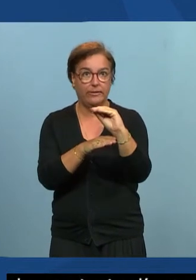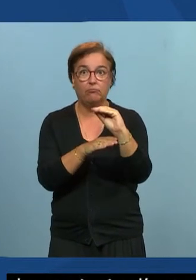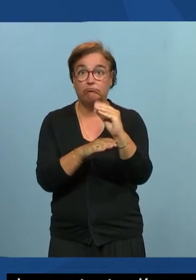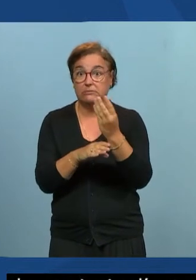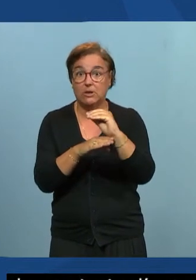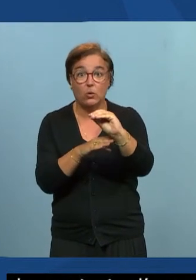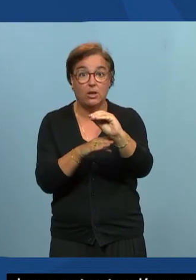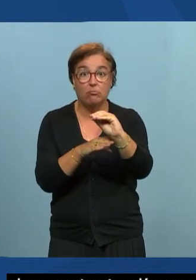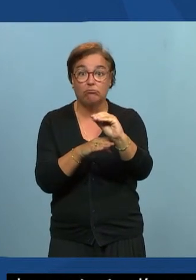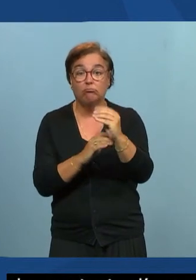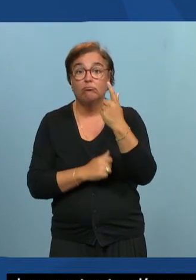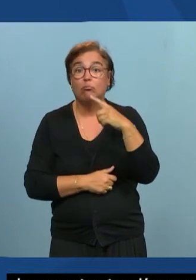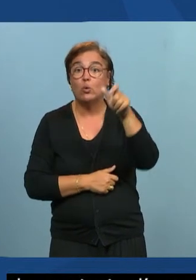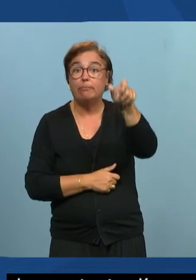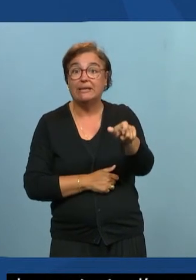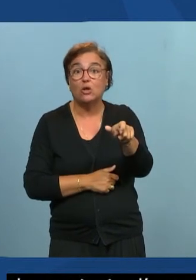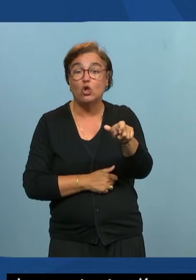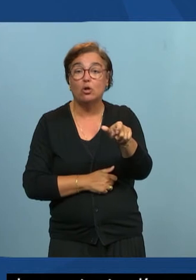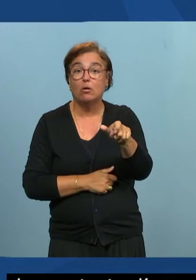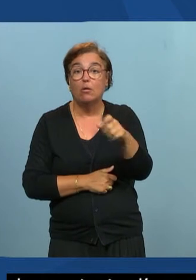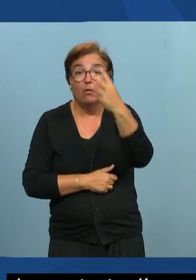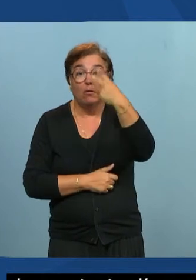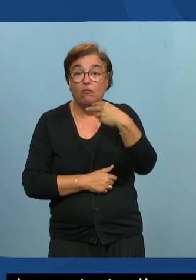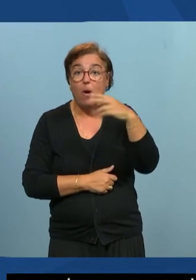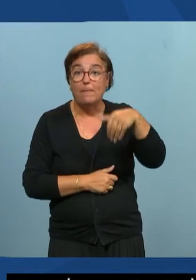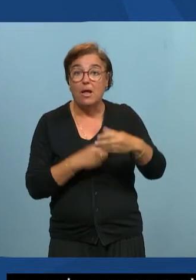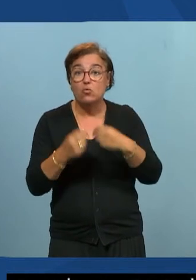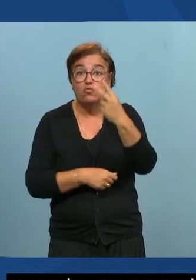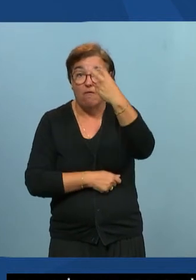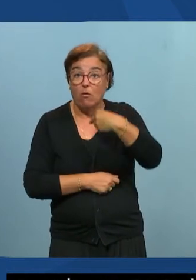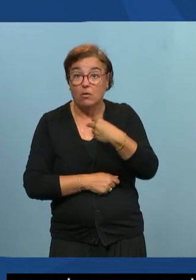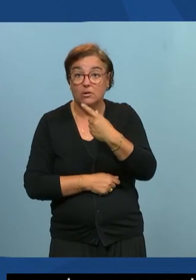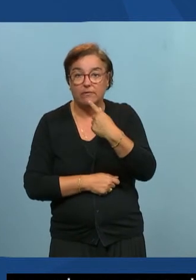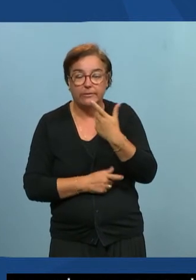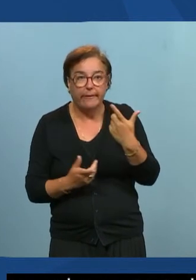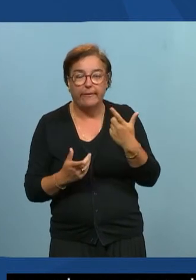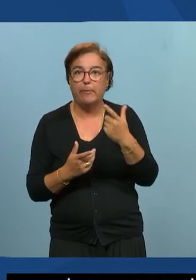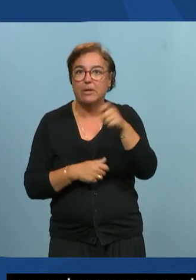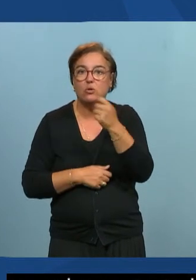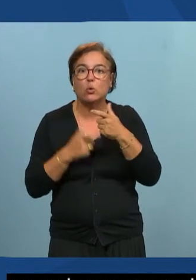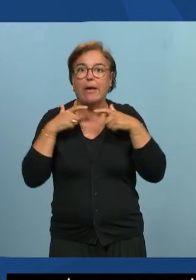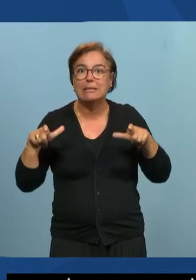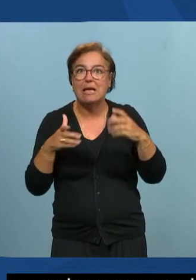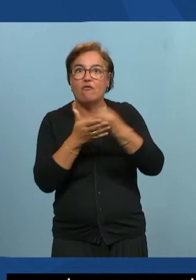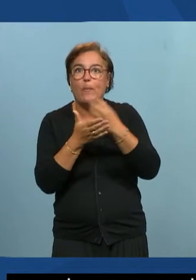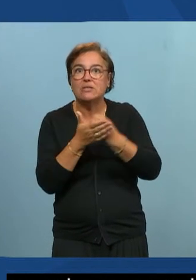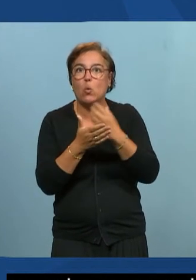On va parler pour une personne non voyante sur le web, il y un problème d'accès à l'information. Mais les personnes aveugles qui naviguent sur le